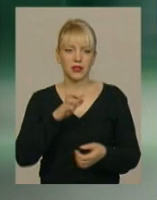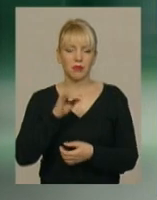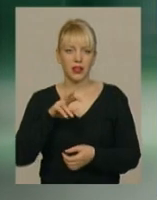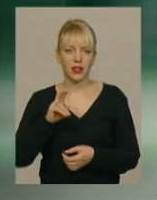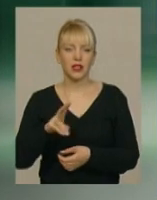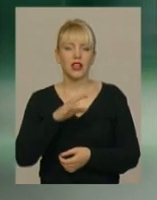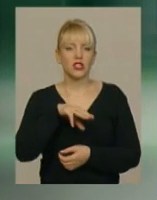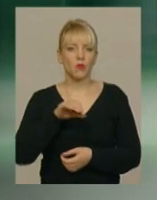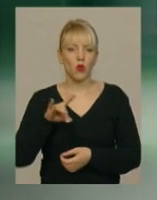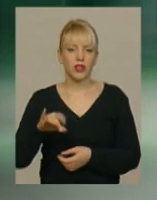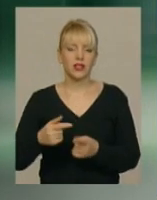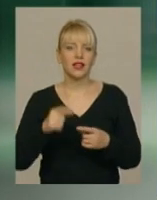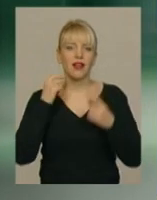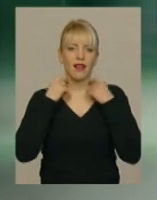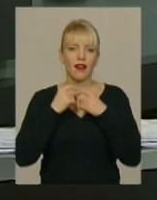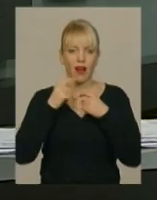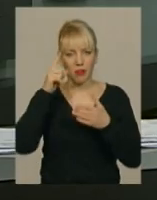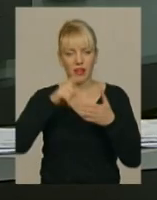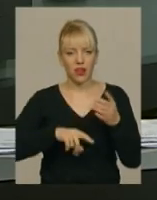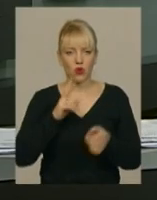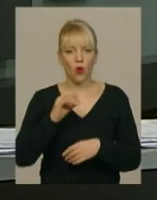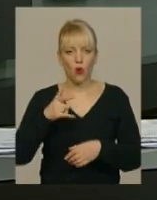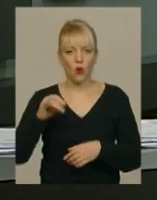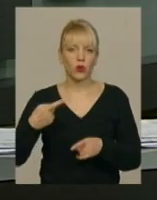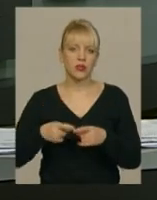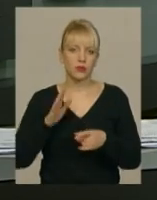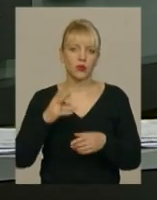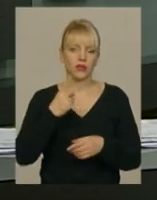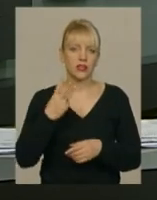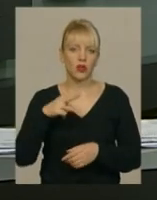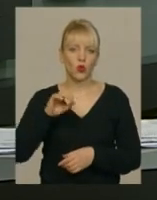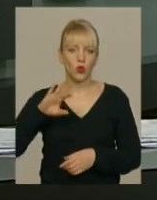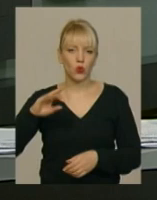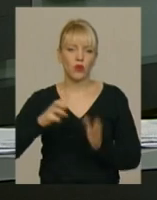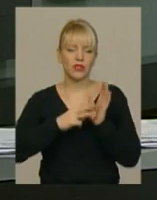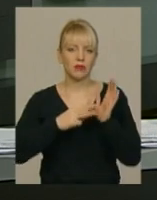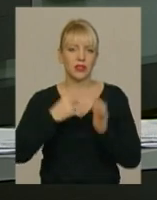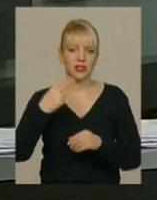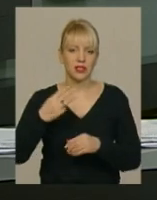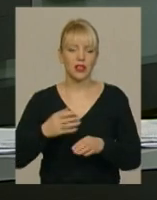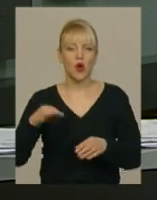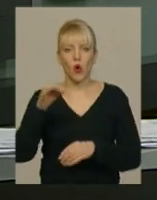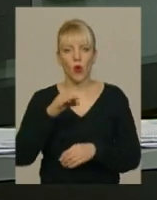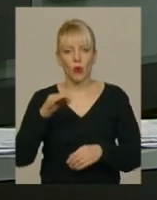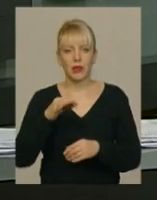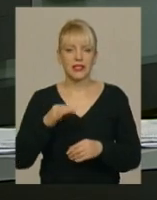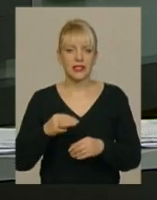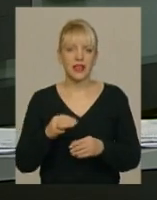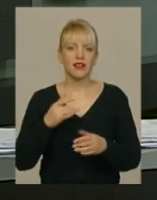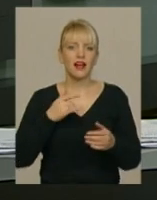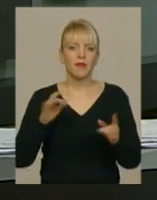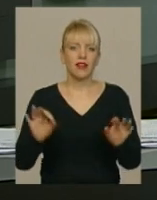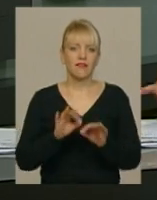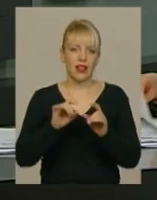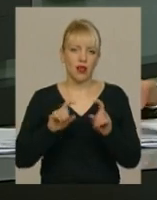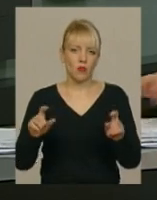Смотритель», капелан «Лора Когут». Відбудеться фестиваль 23 лютого о 18.30 в обласній філармонії «Вхід вільний».